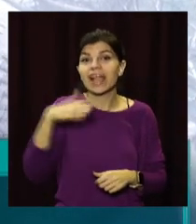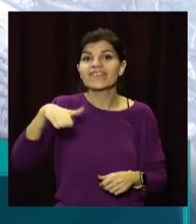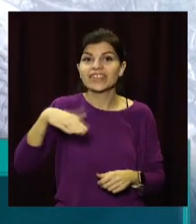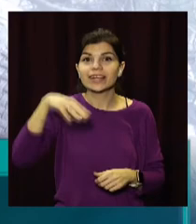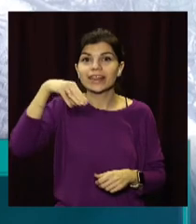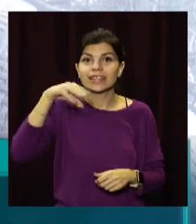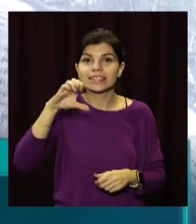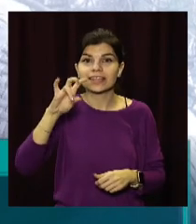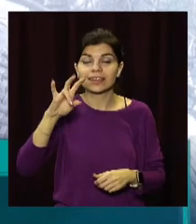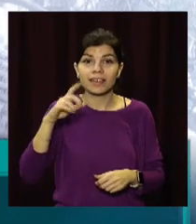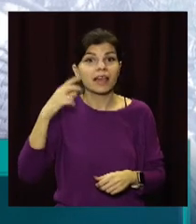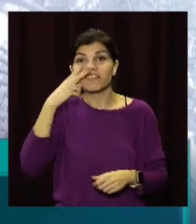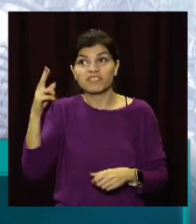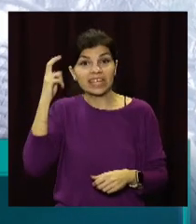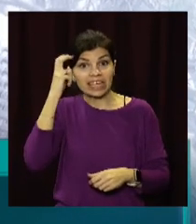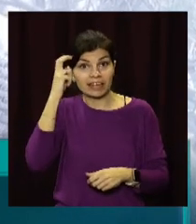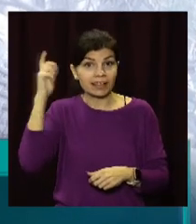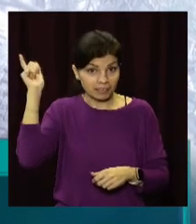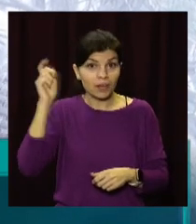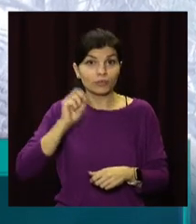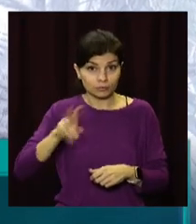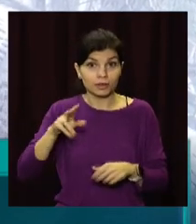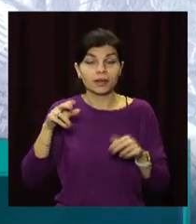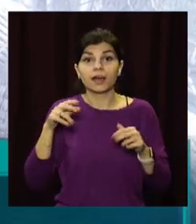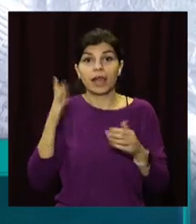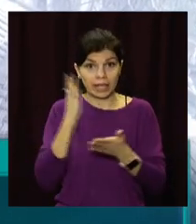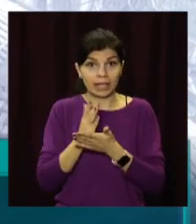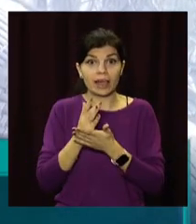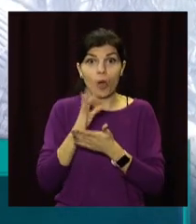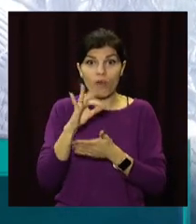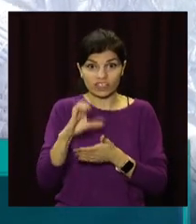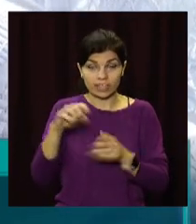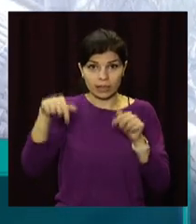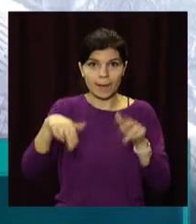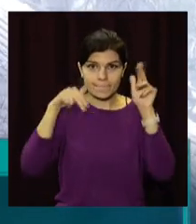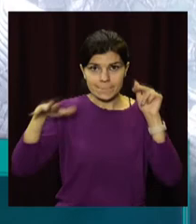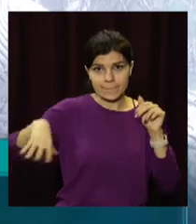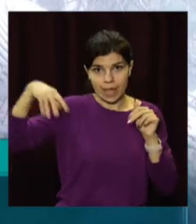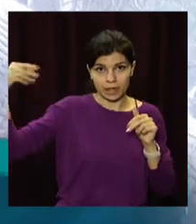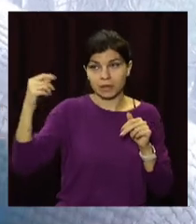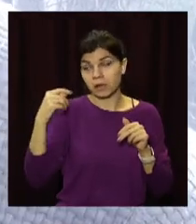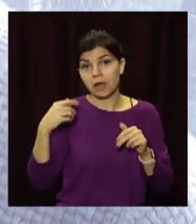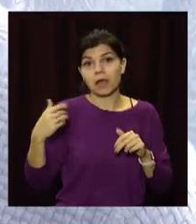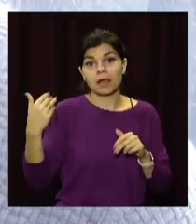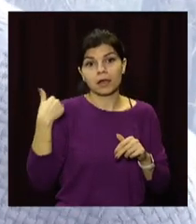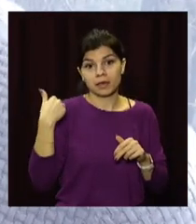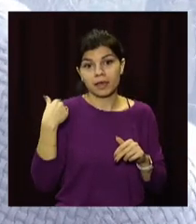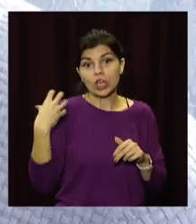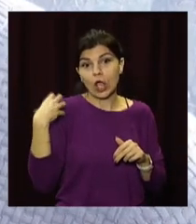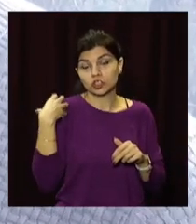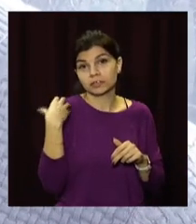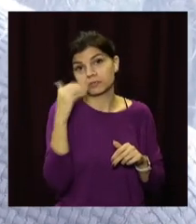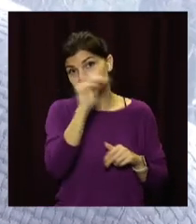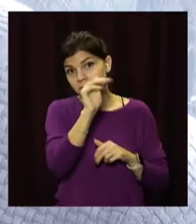київському офісі є Білка. І пропонувала мені подати заявку начальнику, щоб